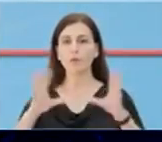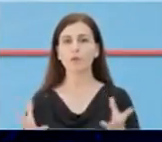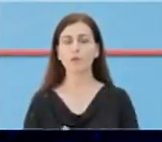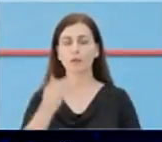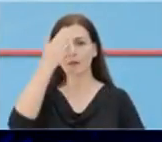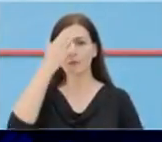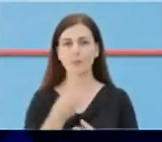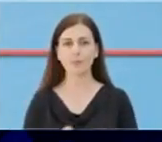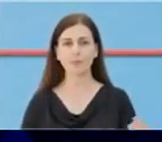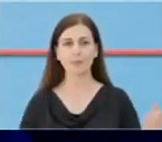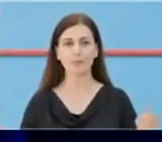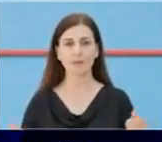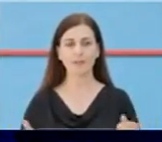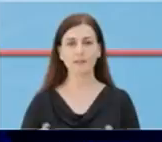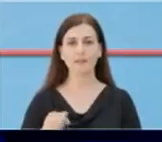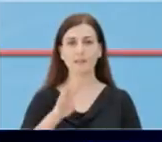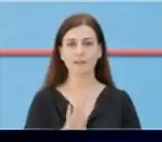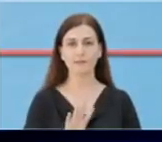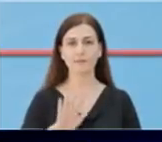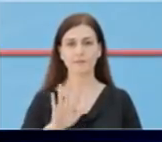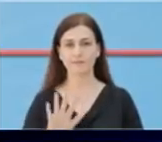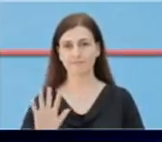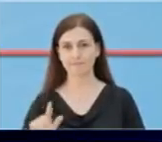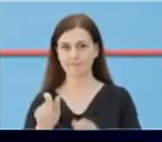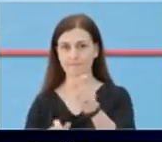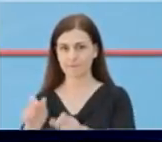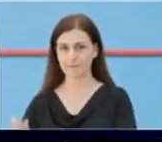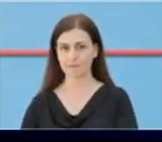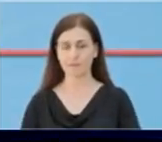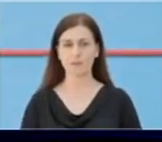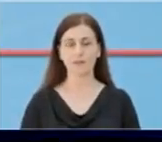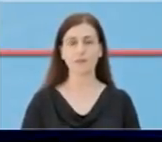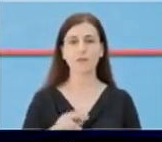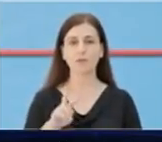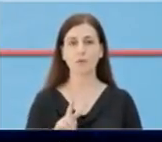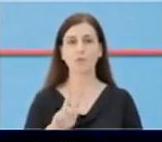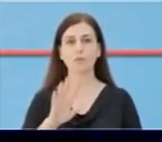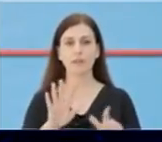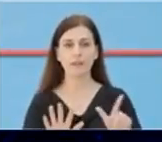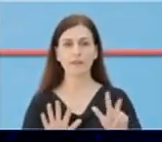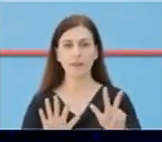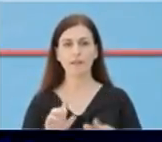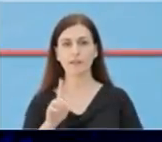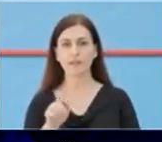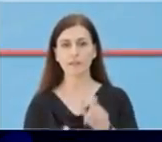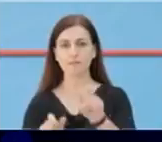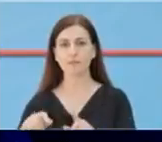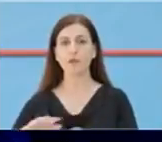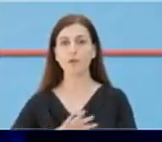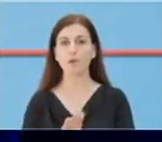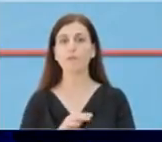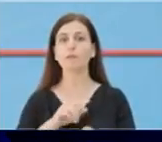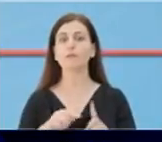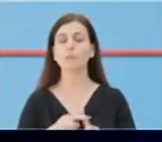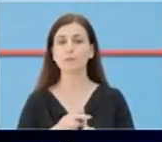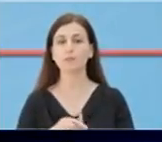list ka shkuar në këto momente, 455 raste. Nga 281 pacientet aktiv me COVID-19,